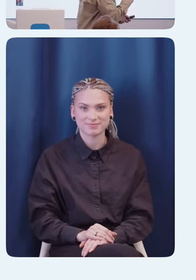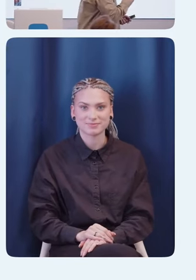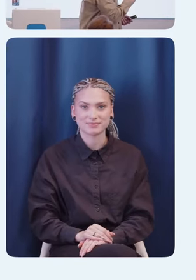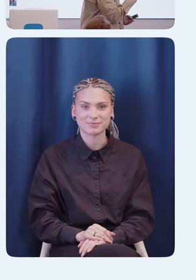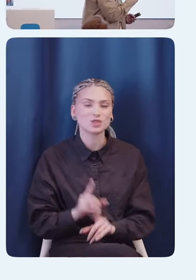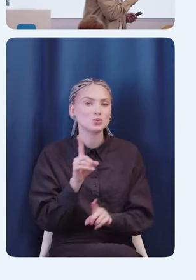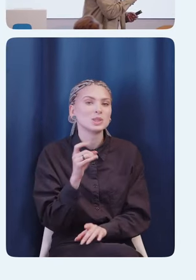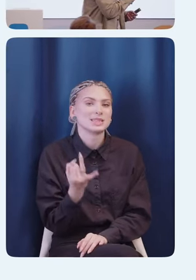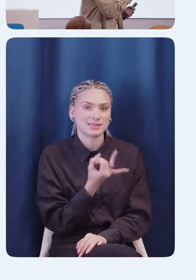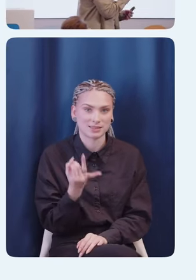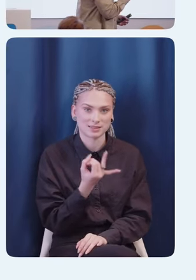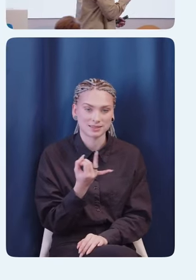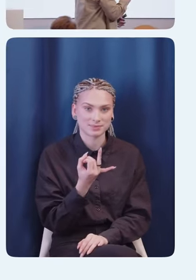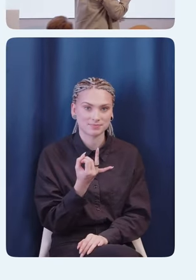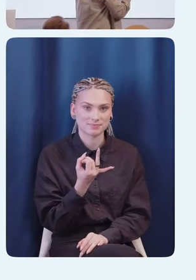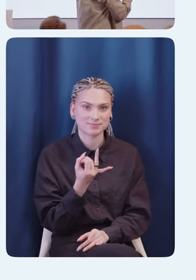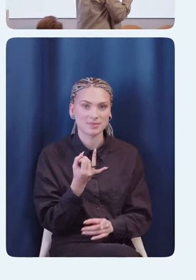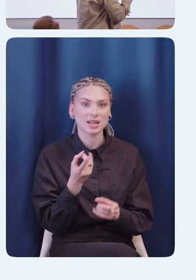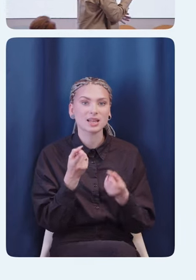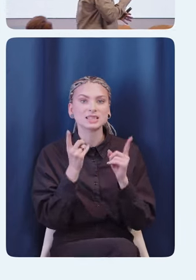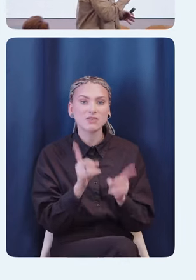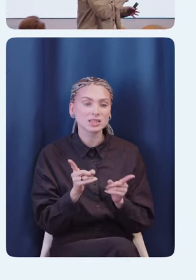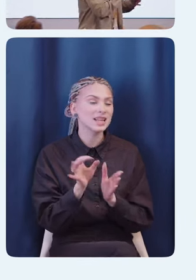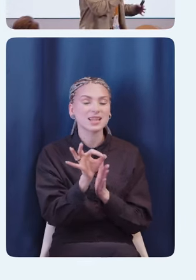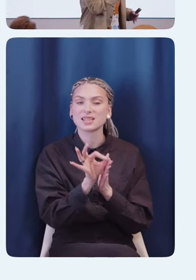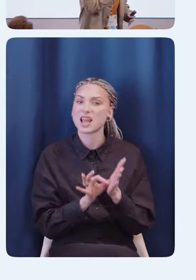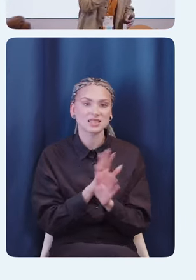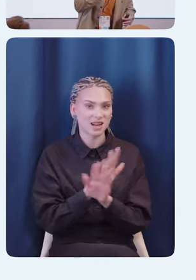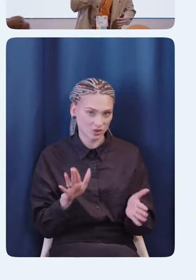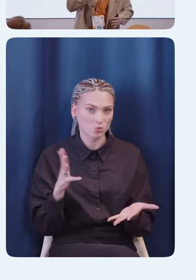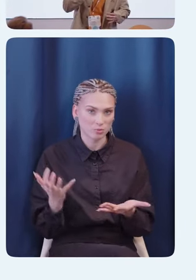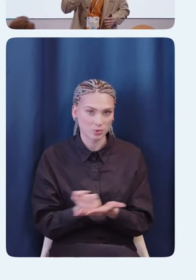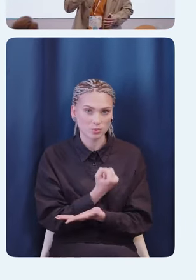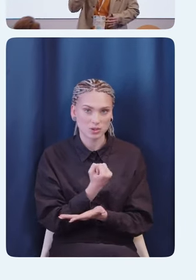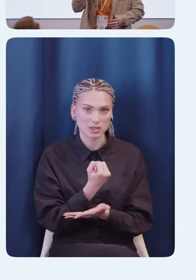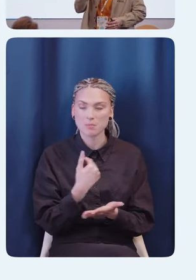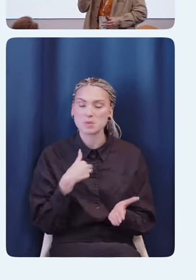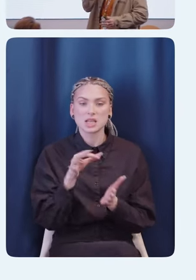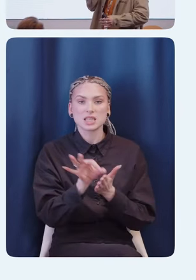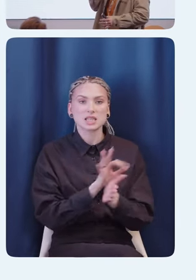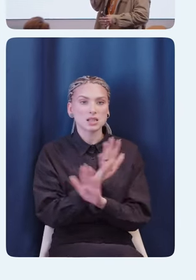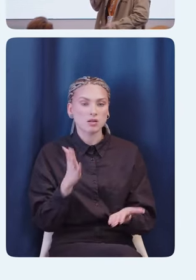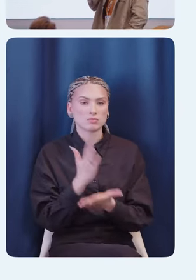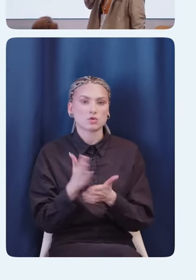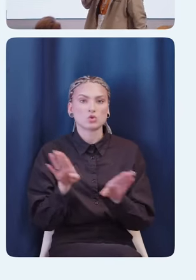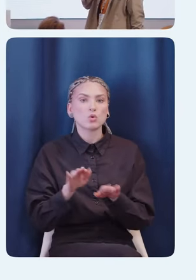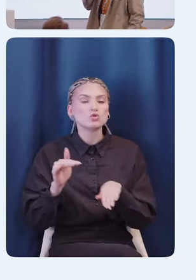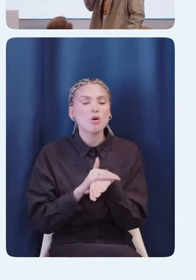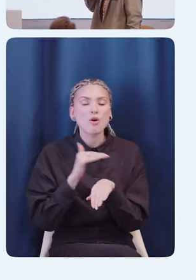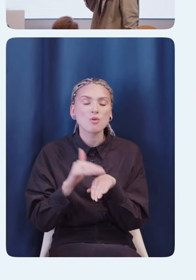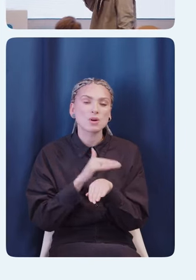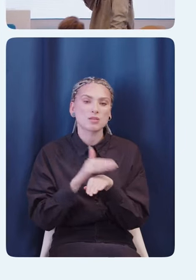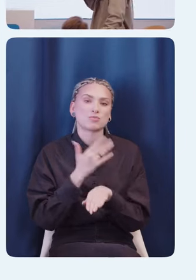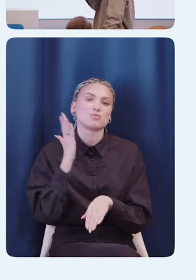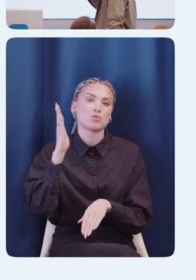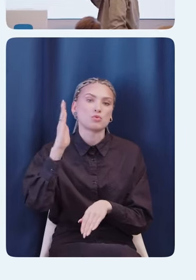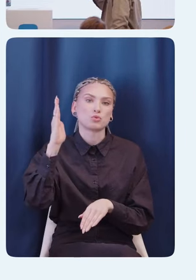Что интересно. Безусловно, это не сразу же у нас получилось. Безусловно, мы не сразу же пришли к такому светлому, доброму будущему.